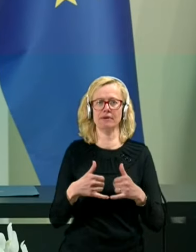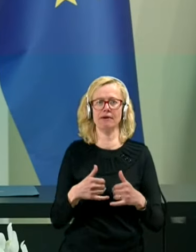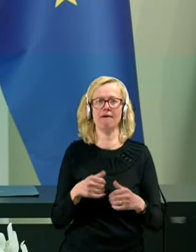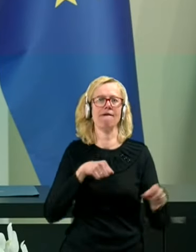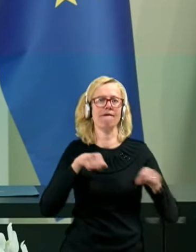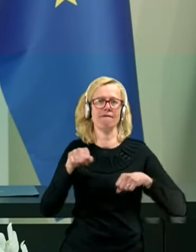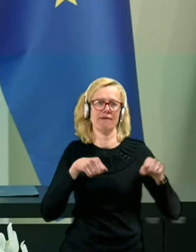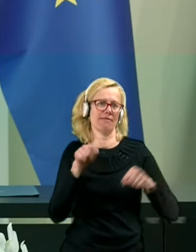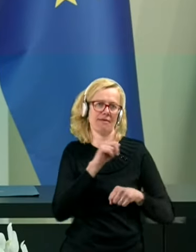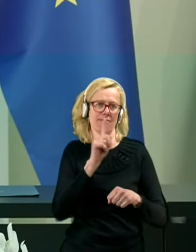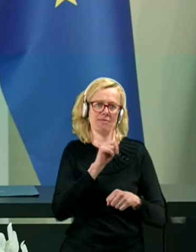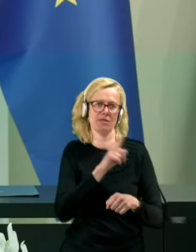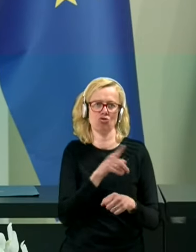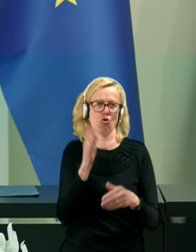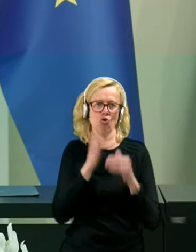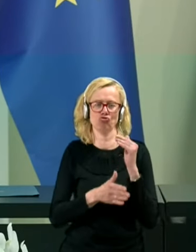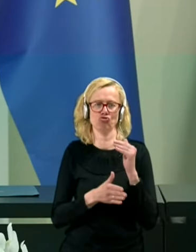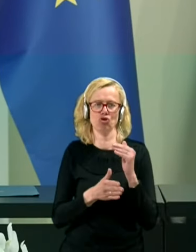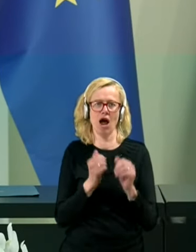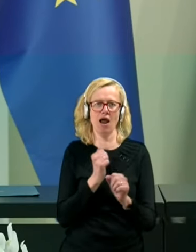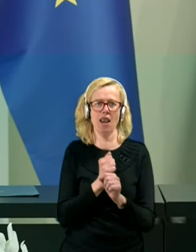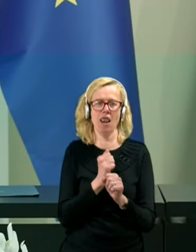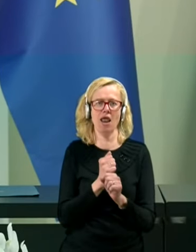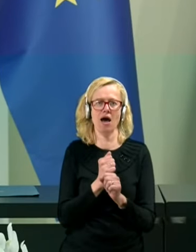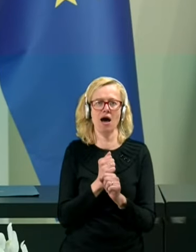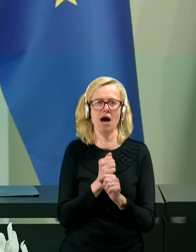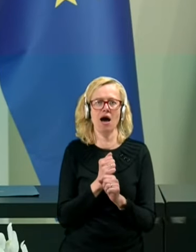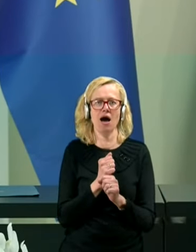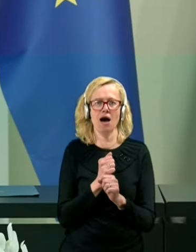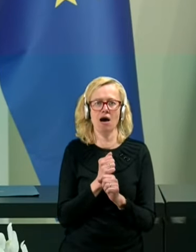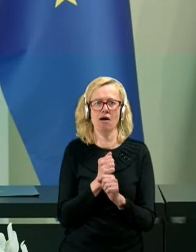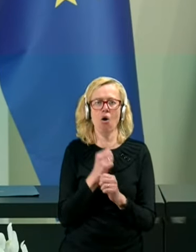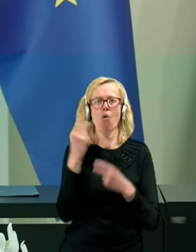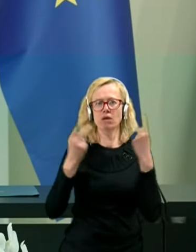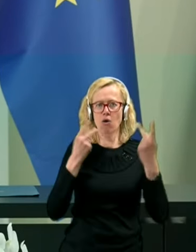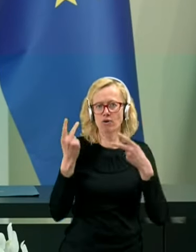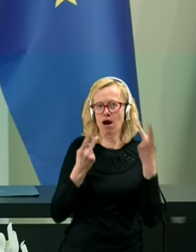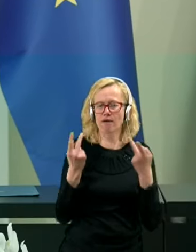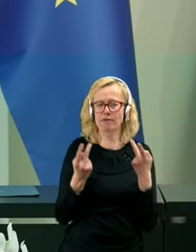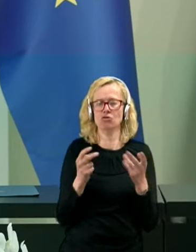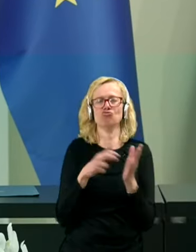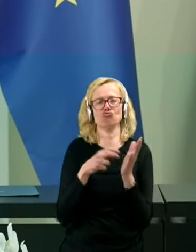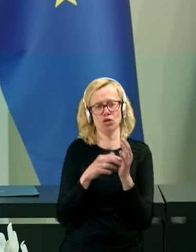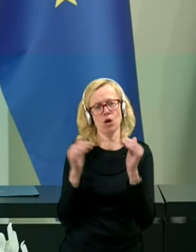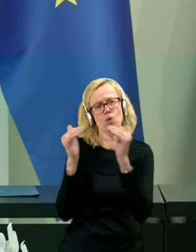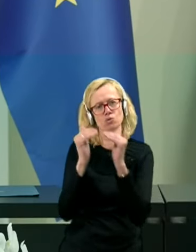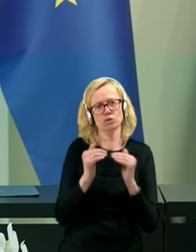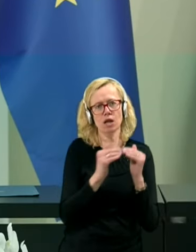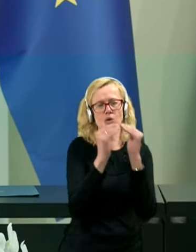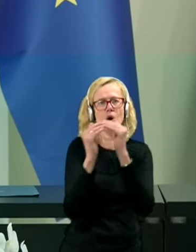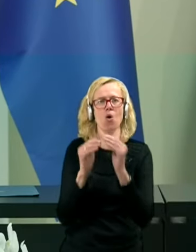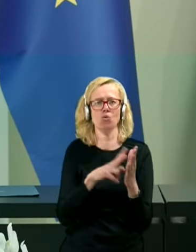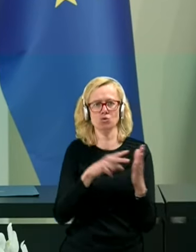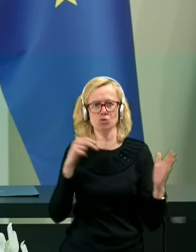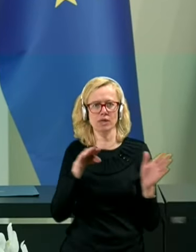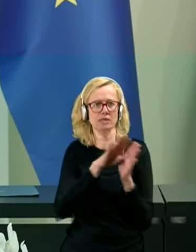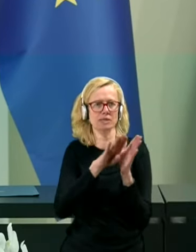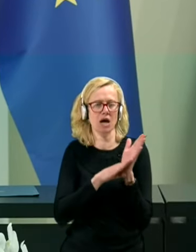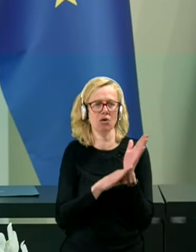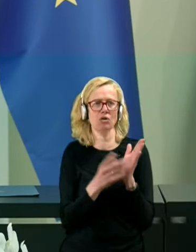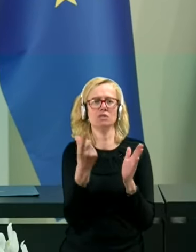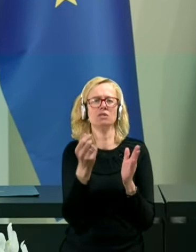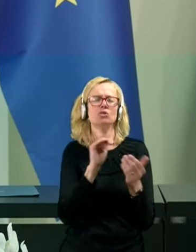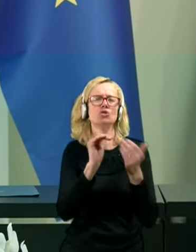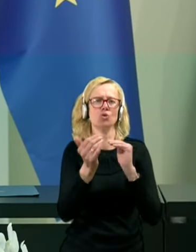Vlada ni dokončala obravnave, usklajuje se še osnutek zakona socialnimi